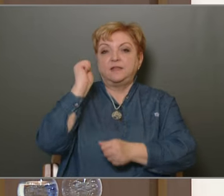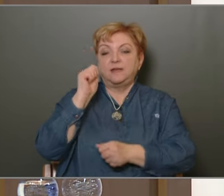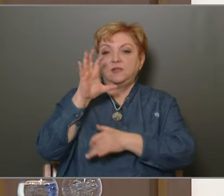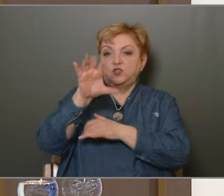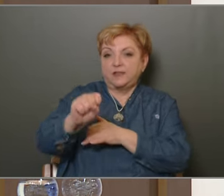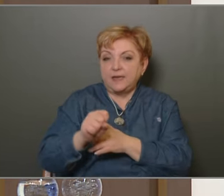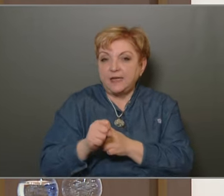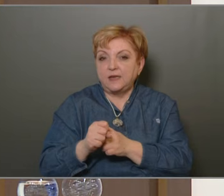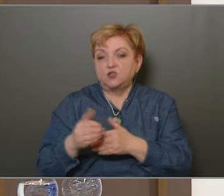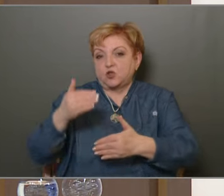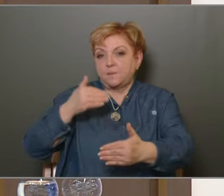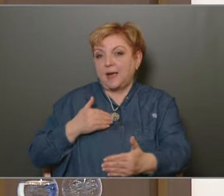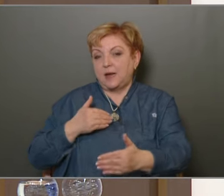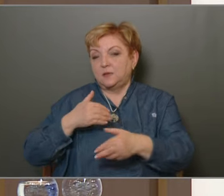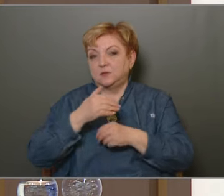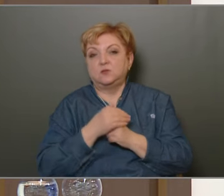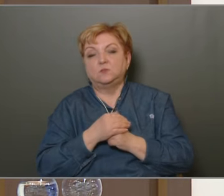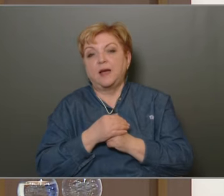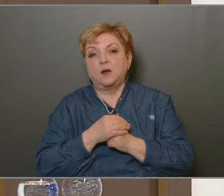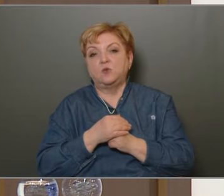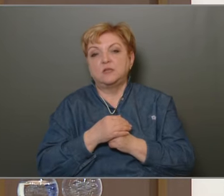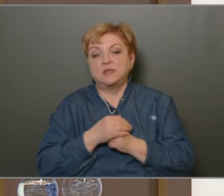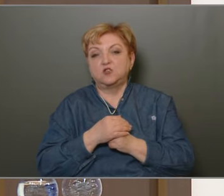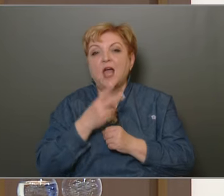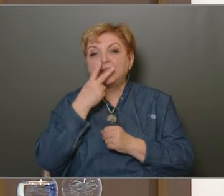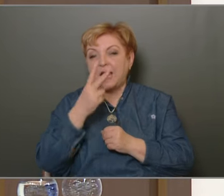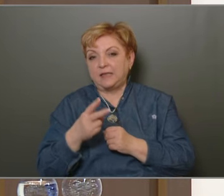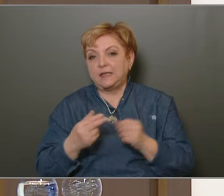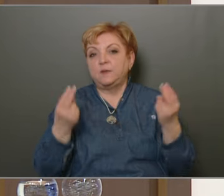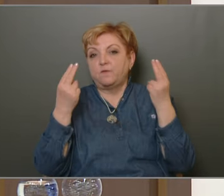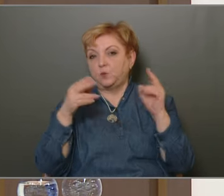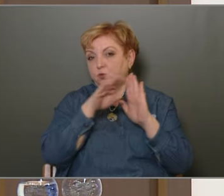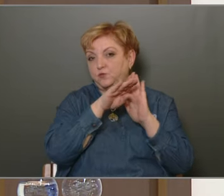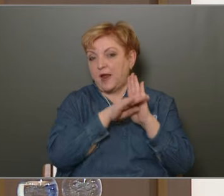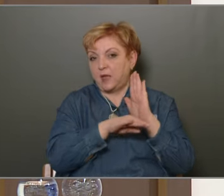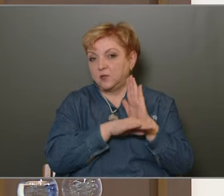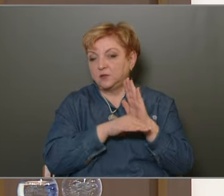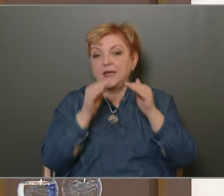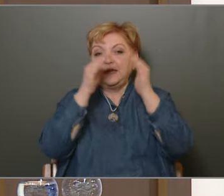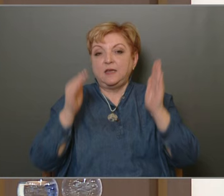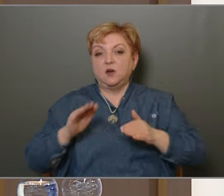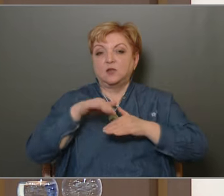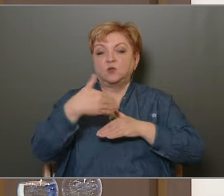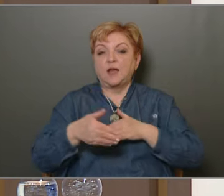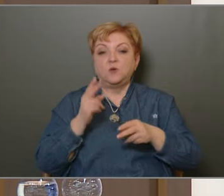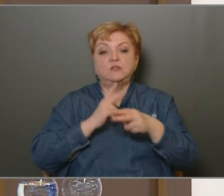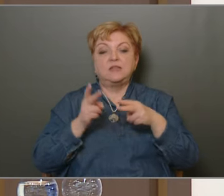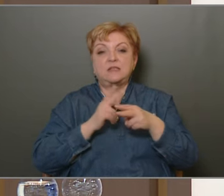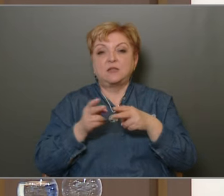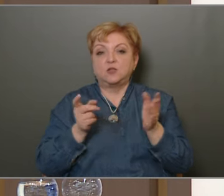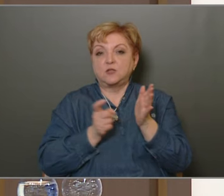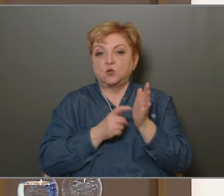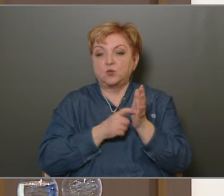tettenérés és mind a megelőzésprevenció tekintetében fontos feladat. Ingatlanok előtti tisztántartási